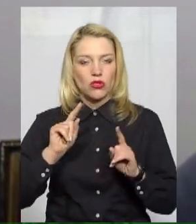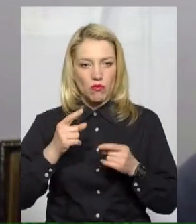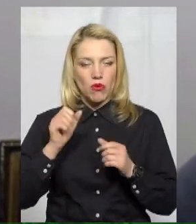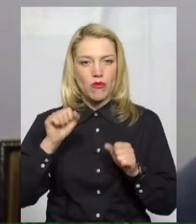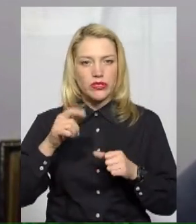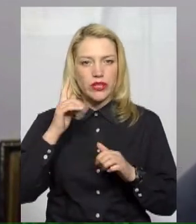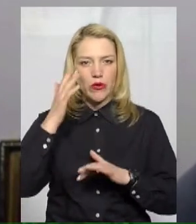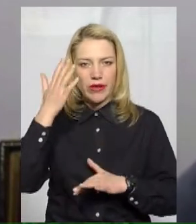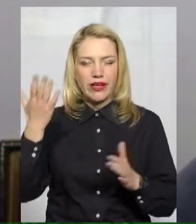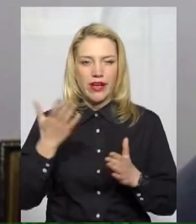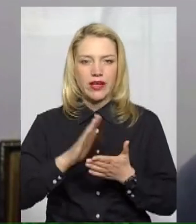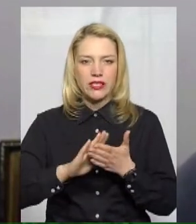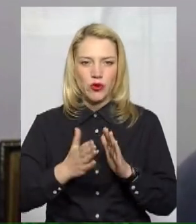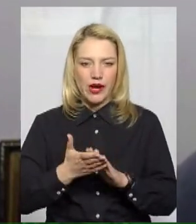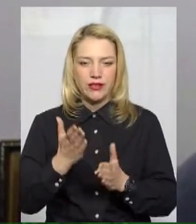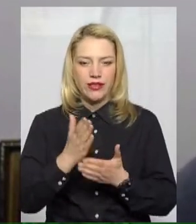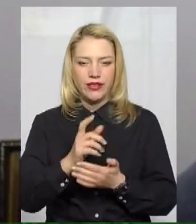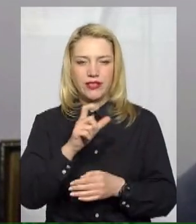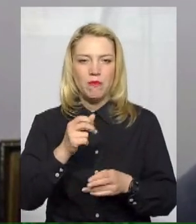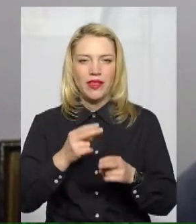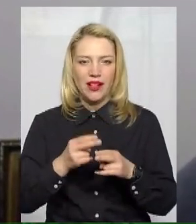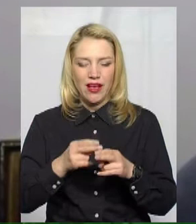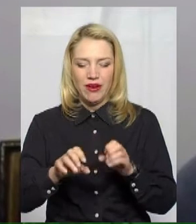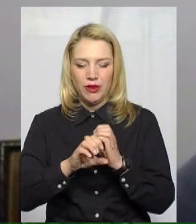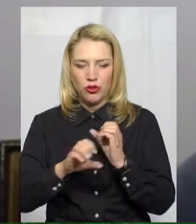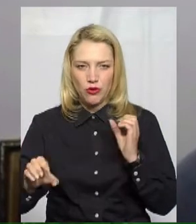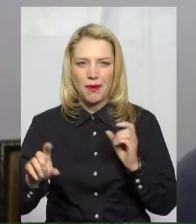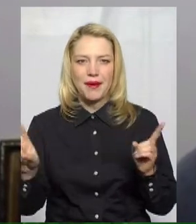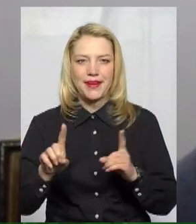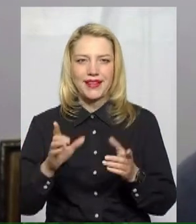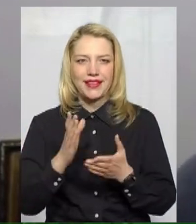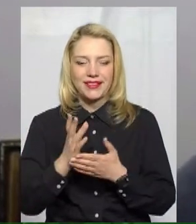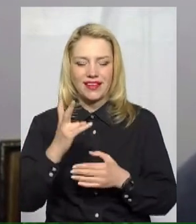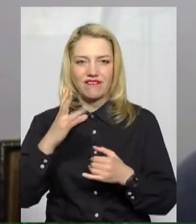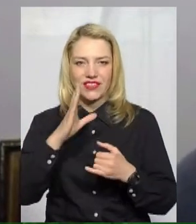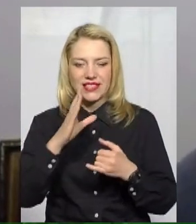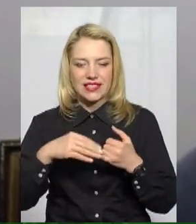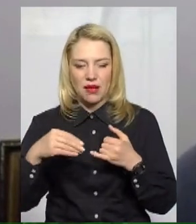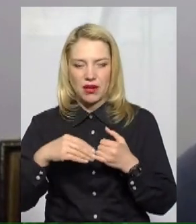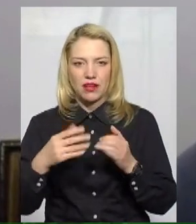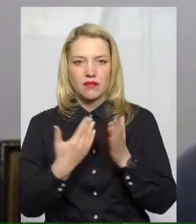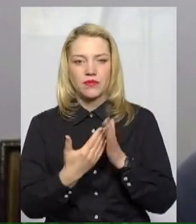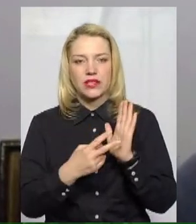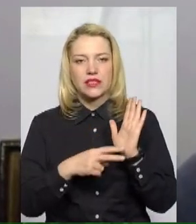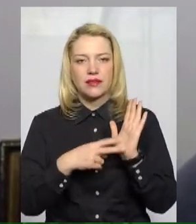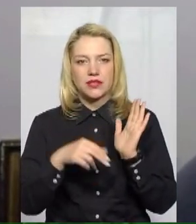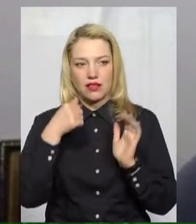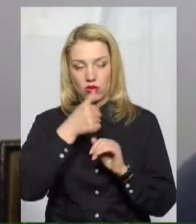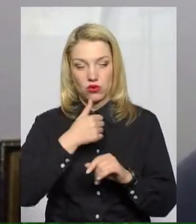ситуація складається з металевими трубами, які знаходяться в землі вже майже 70 років.